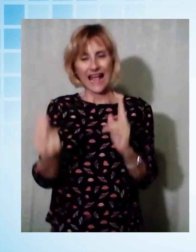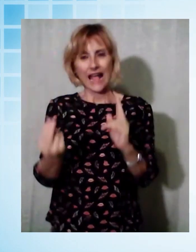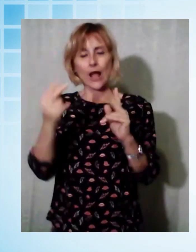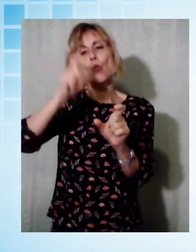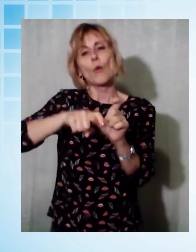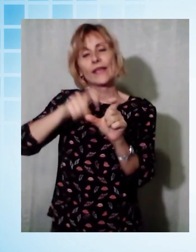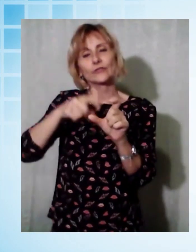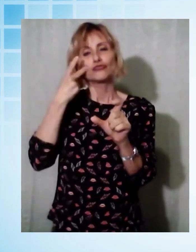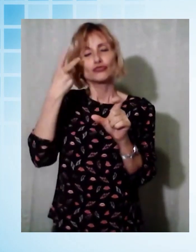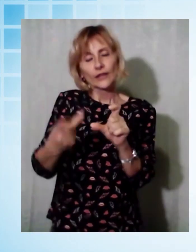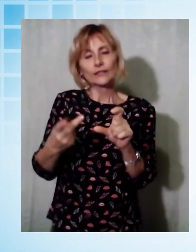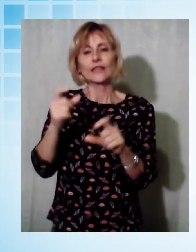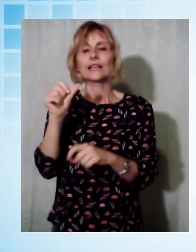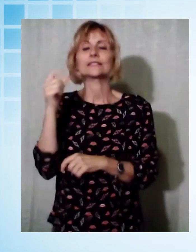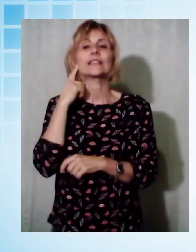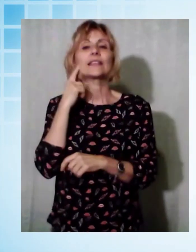Federico Conti.